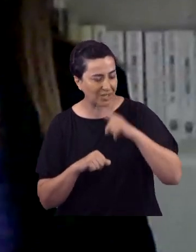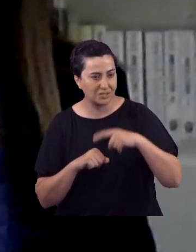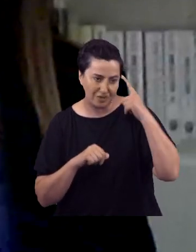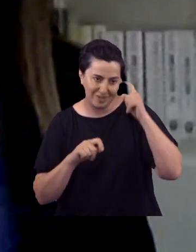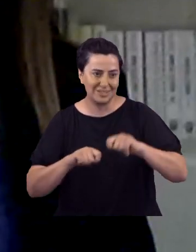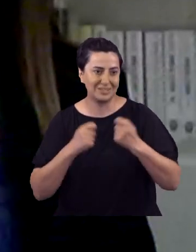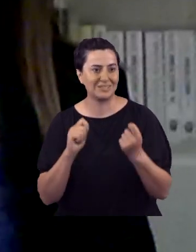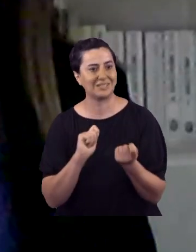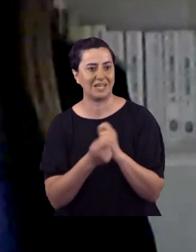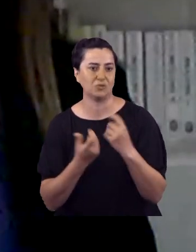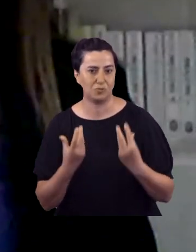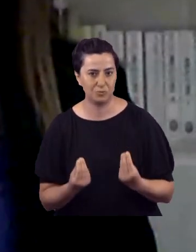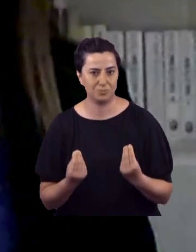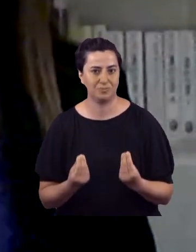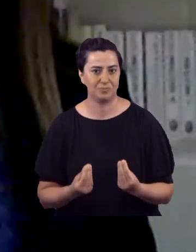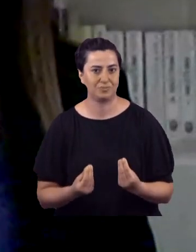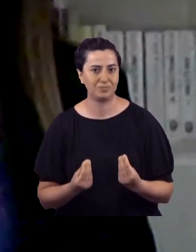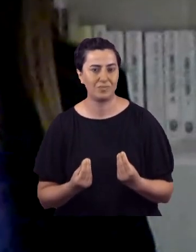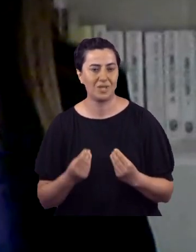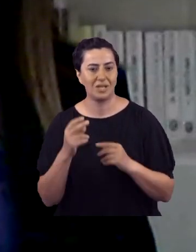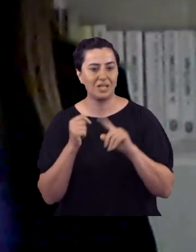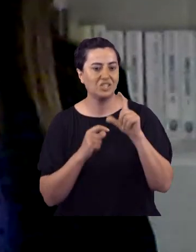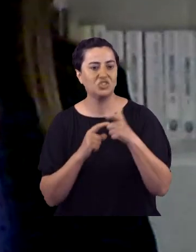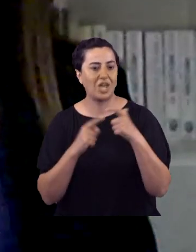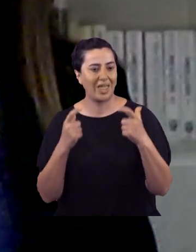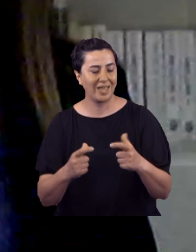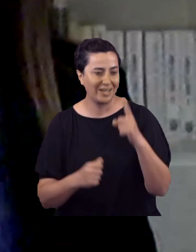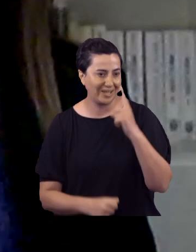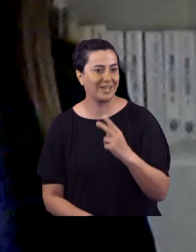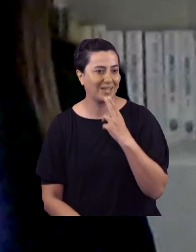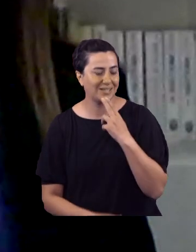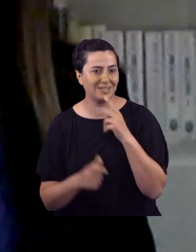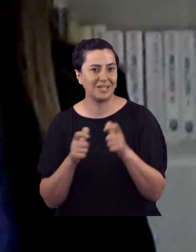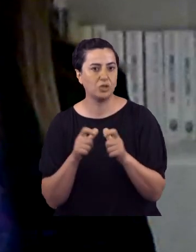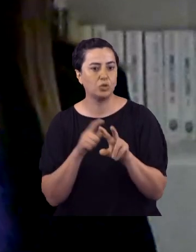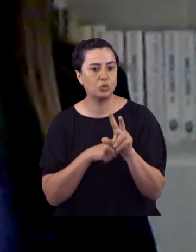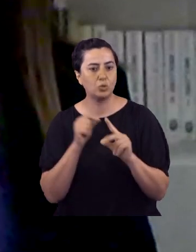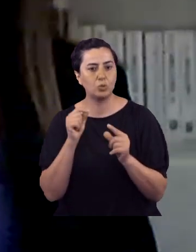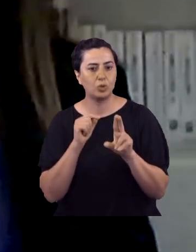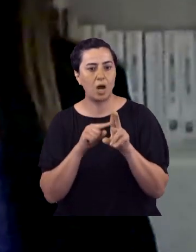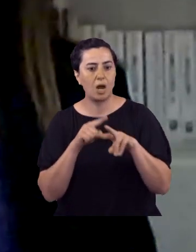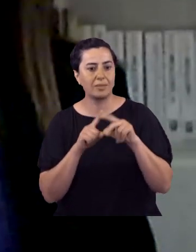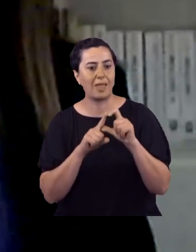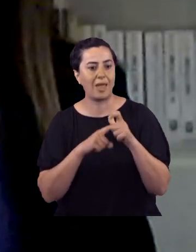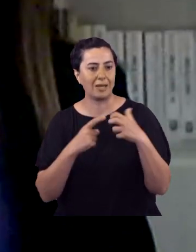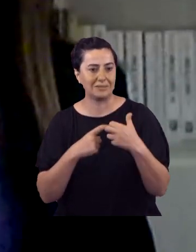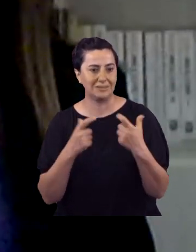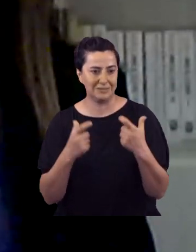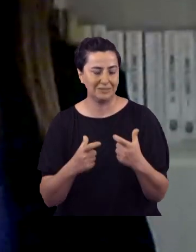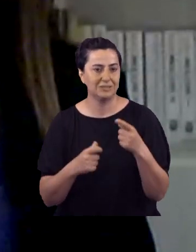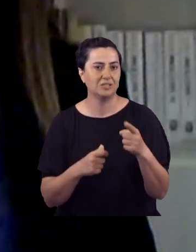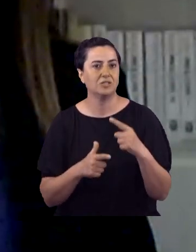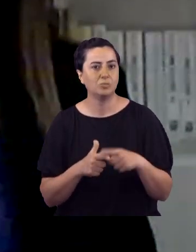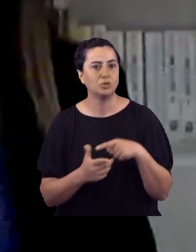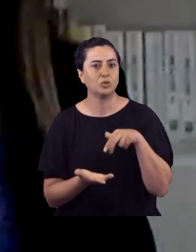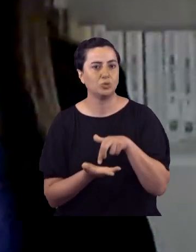ya da bu imajı kırmaya da çalışıyorsunuz. İlçenin ilk kadın derneği Yükader ve projeleri,